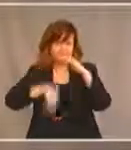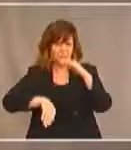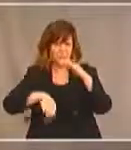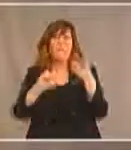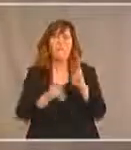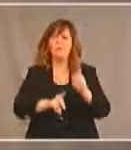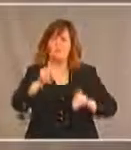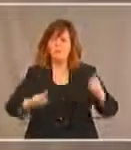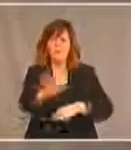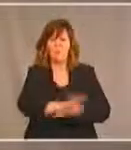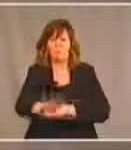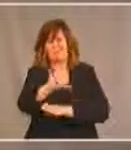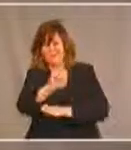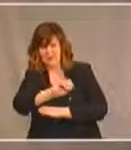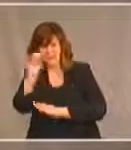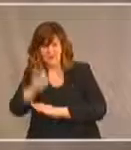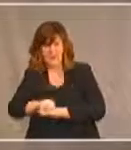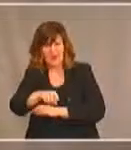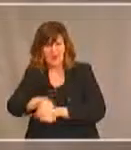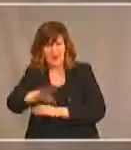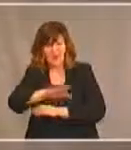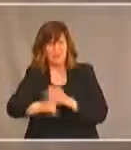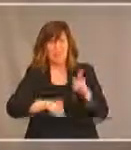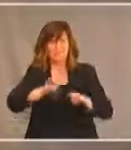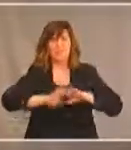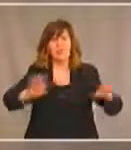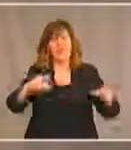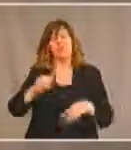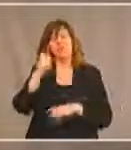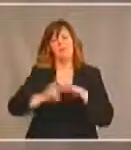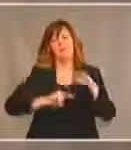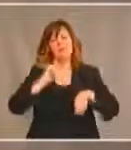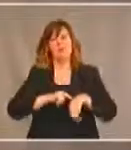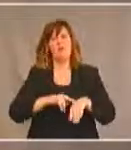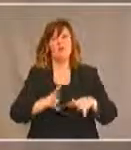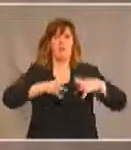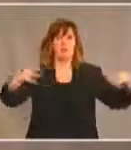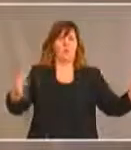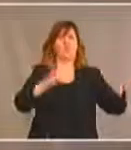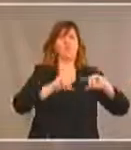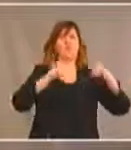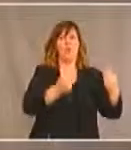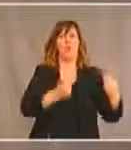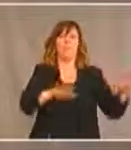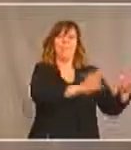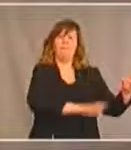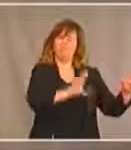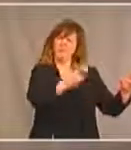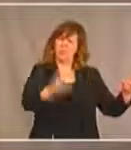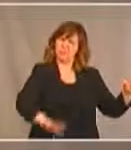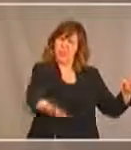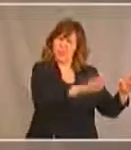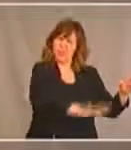% de la population générale des Premières Nations. Et dans ce segment de la population, il y a